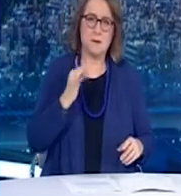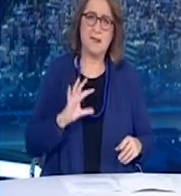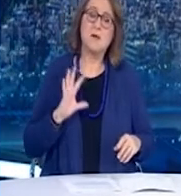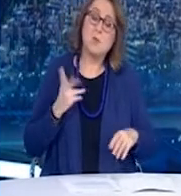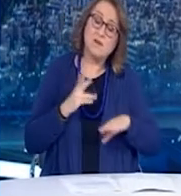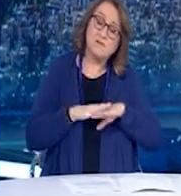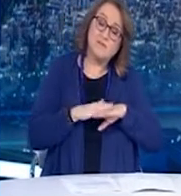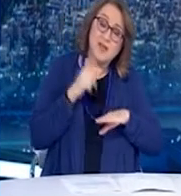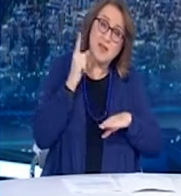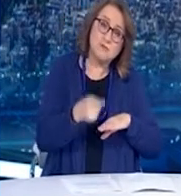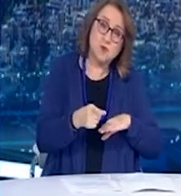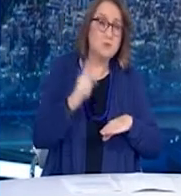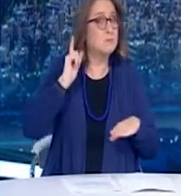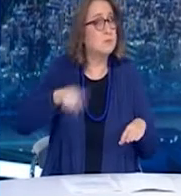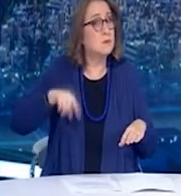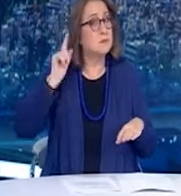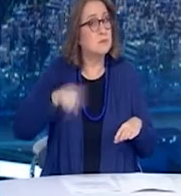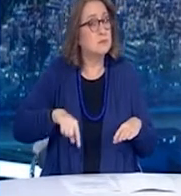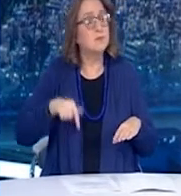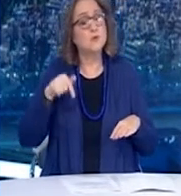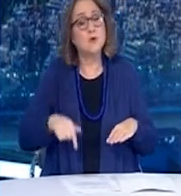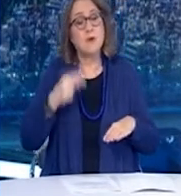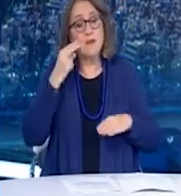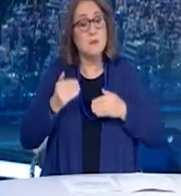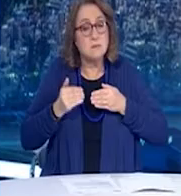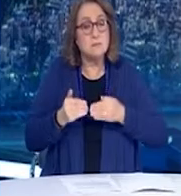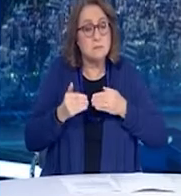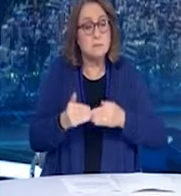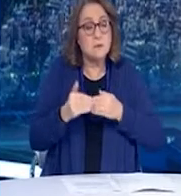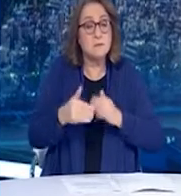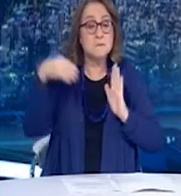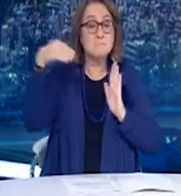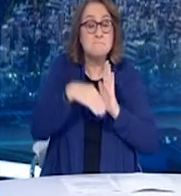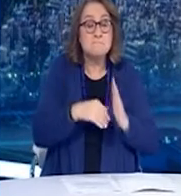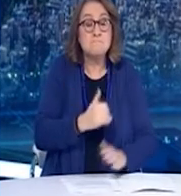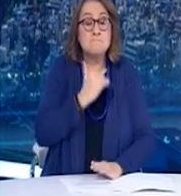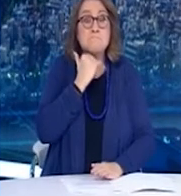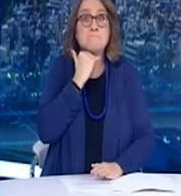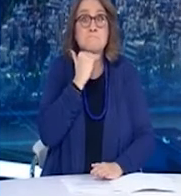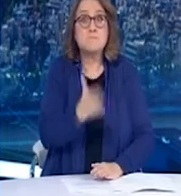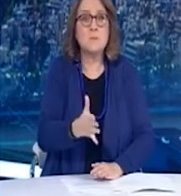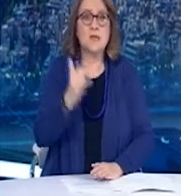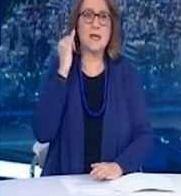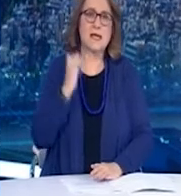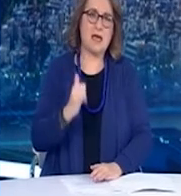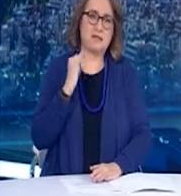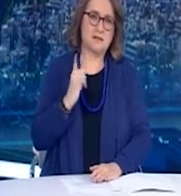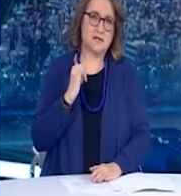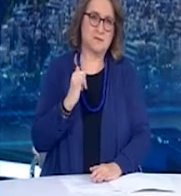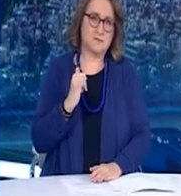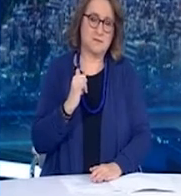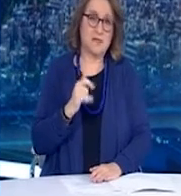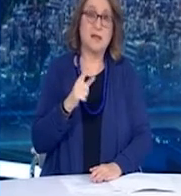στη συνεχιζόμενη διασπορά και καθυστέρηση της ύφεσης του πανδημικού κύματος. Είναι όμως μεγάλο λάθος να χαλαρώνουμε